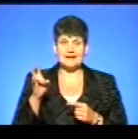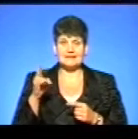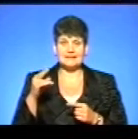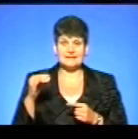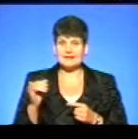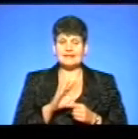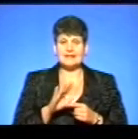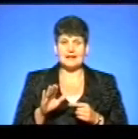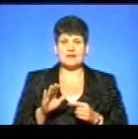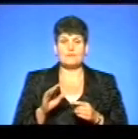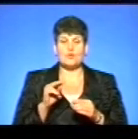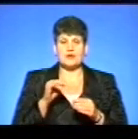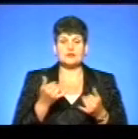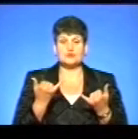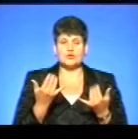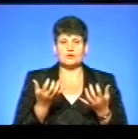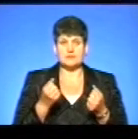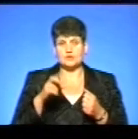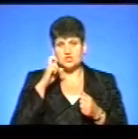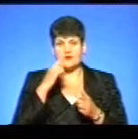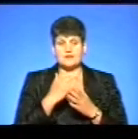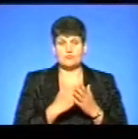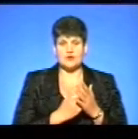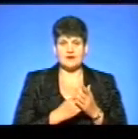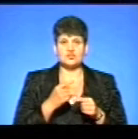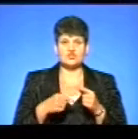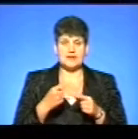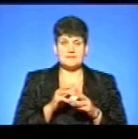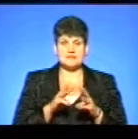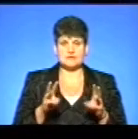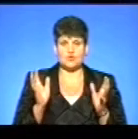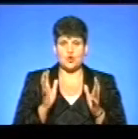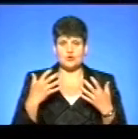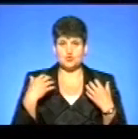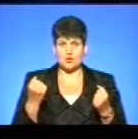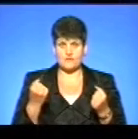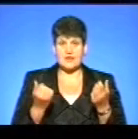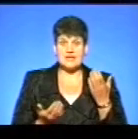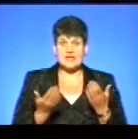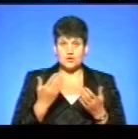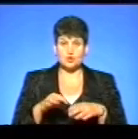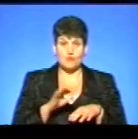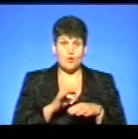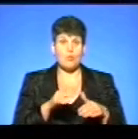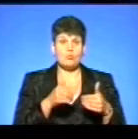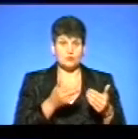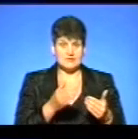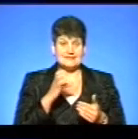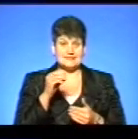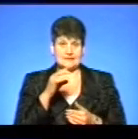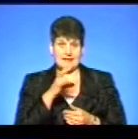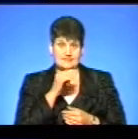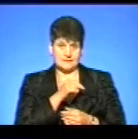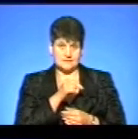стендти, які сьогодні ми отримуємо по державних програмах через Міністерство охорони здоров'я. Якщо хворому пропонують ставити цей